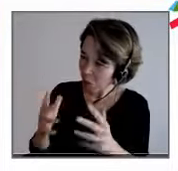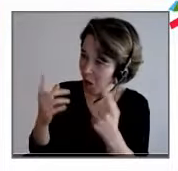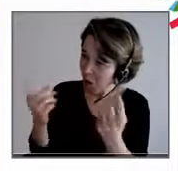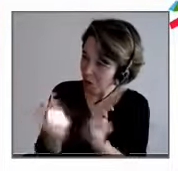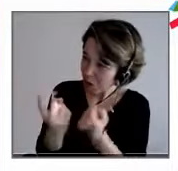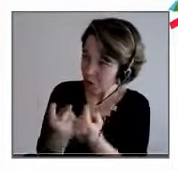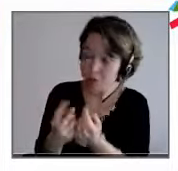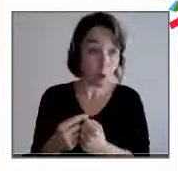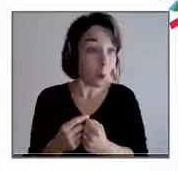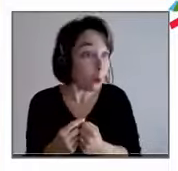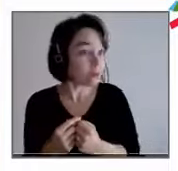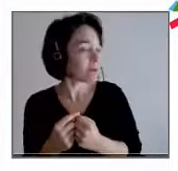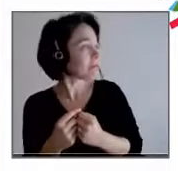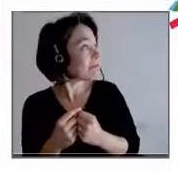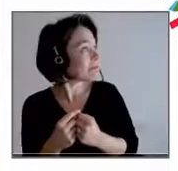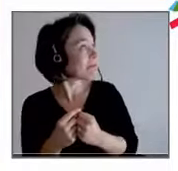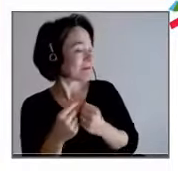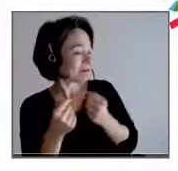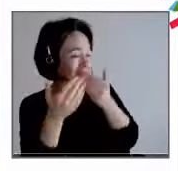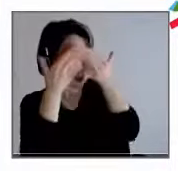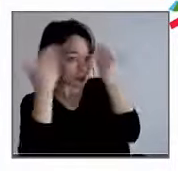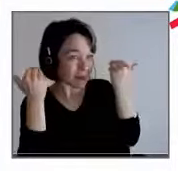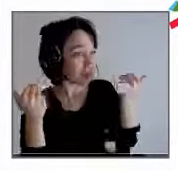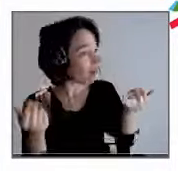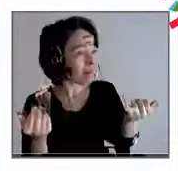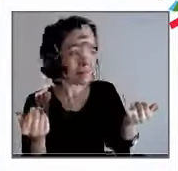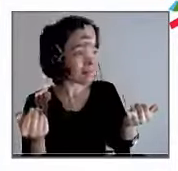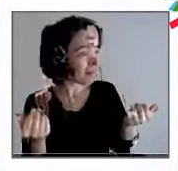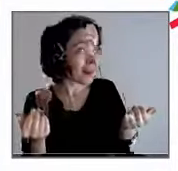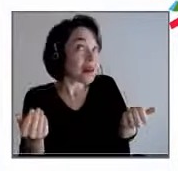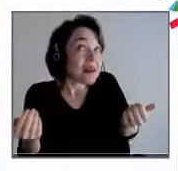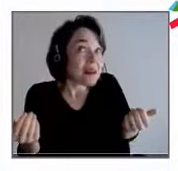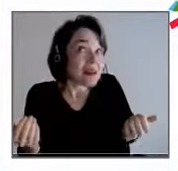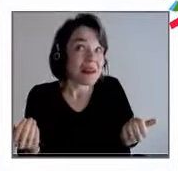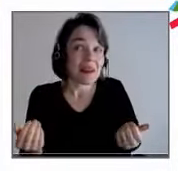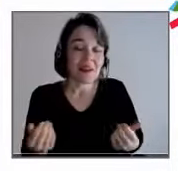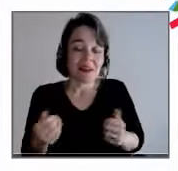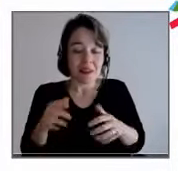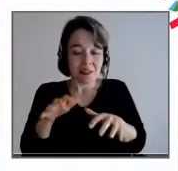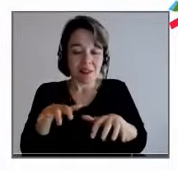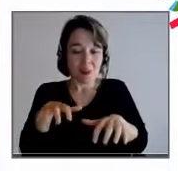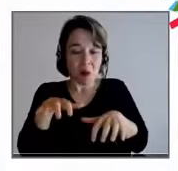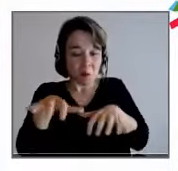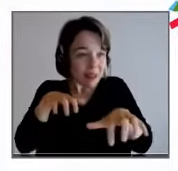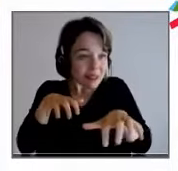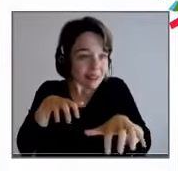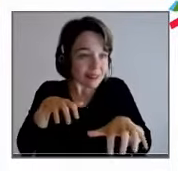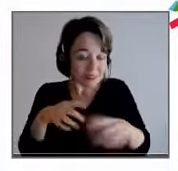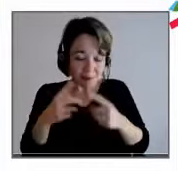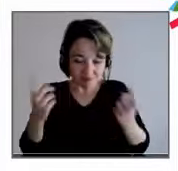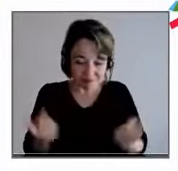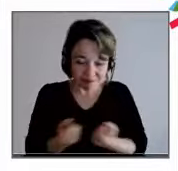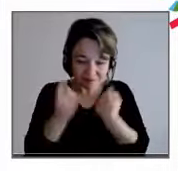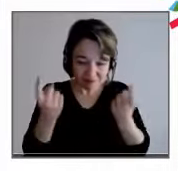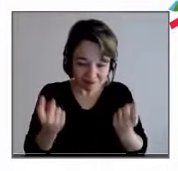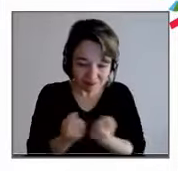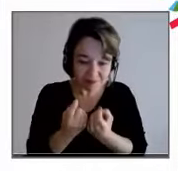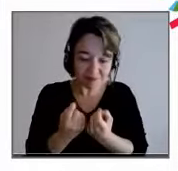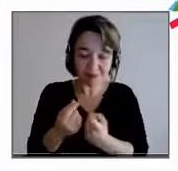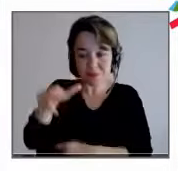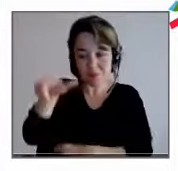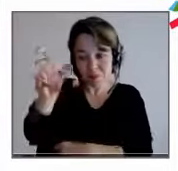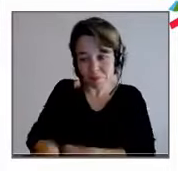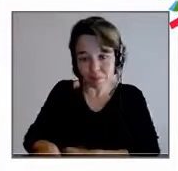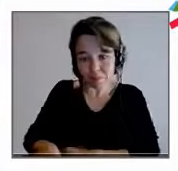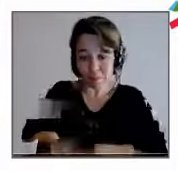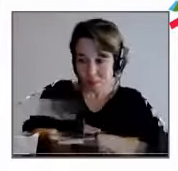Aucune idée. Le fait qu'on peut travailler son empathie, on peut travailler la façon d'envisager l'autre, on peut essayer de le